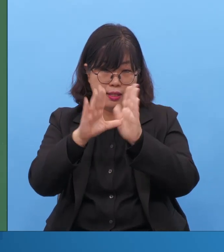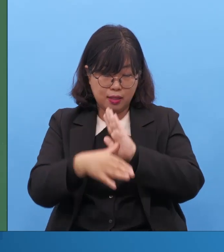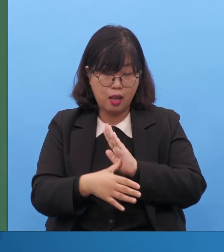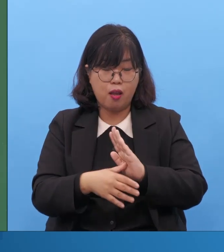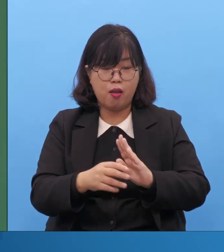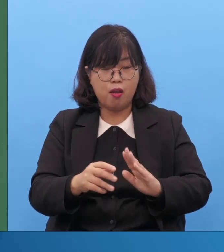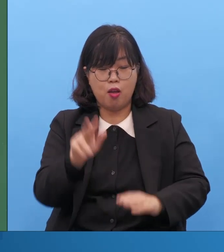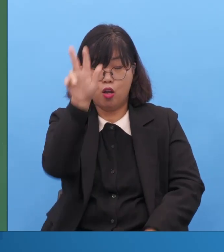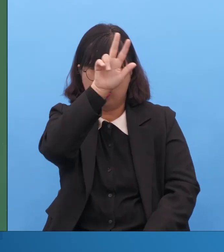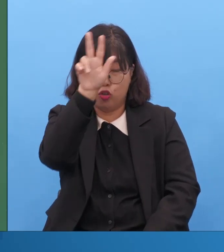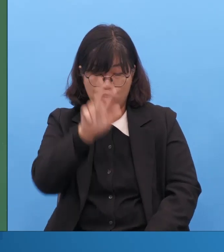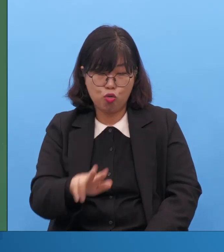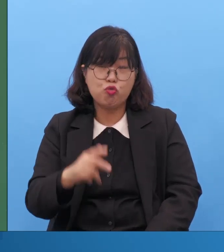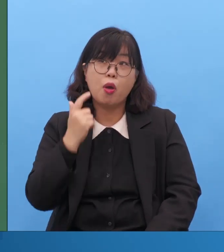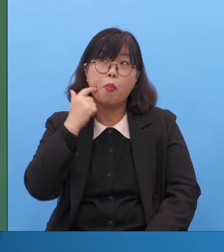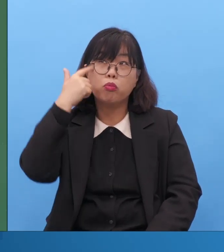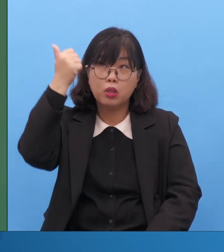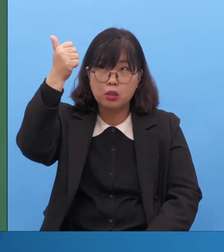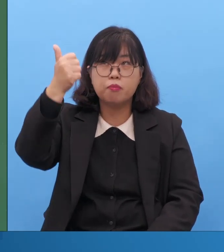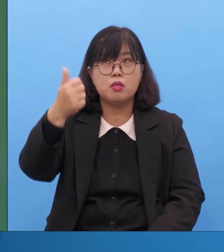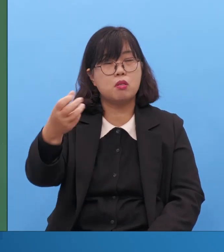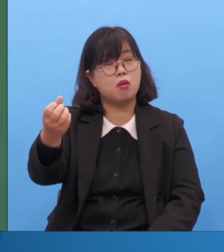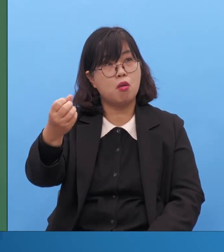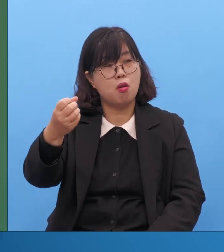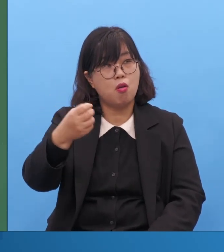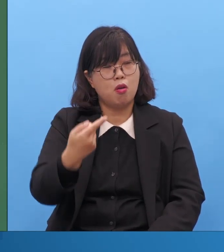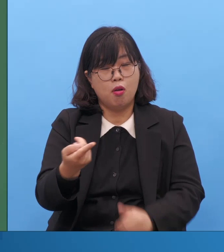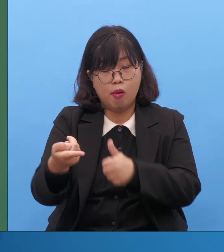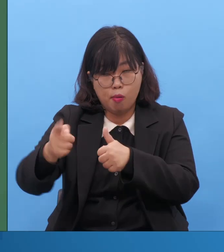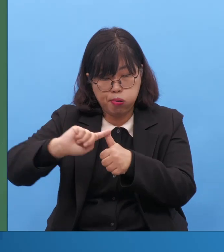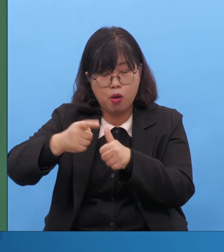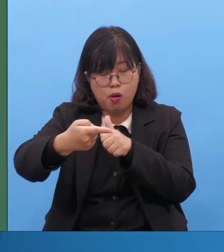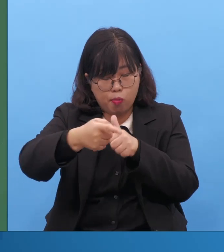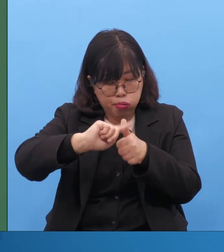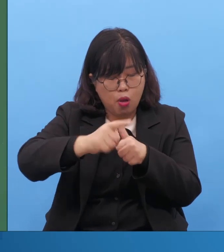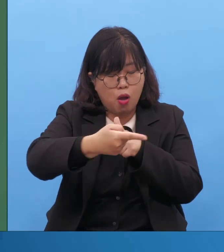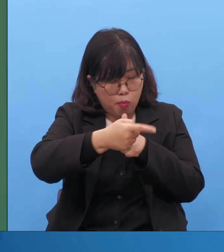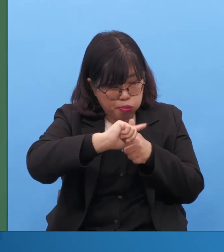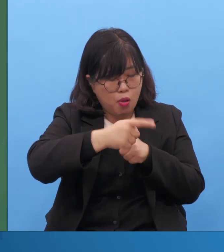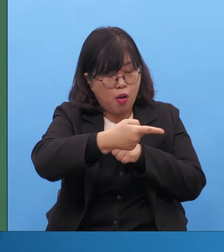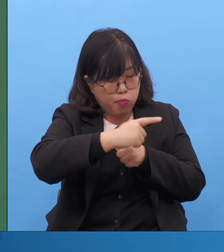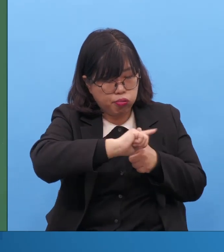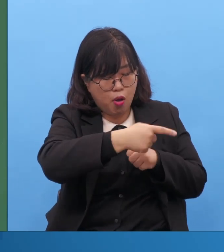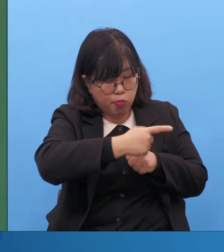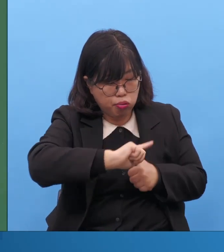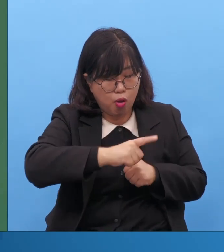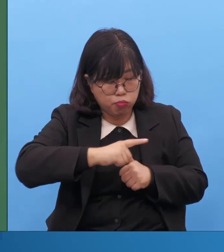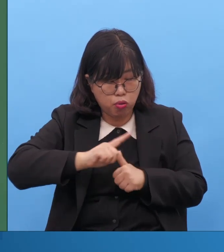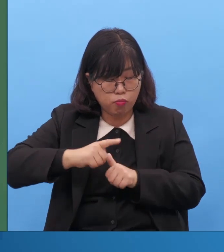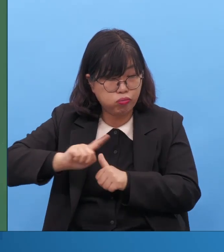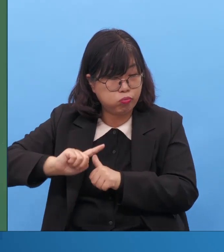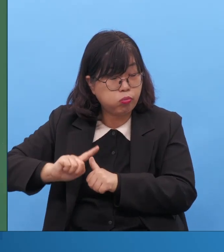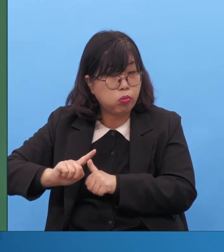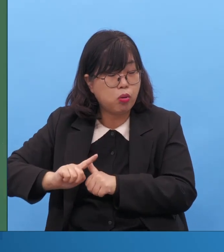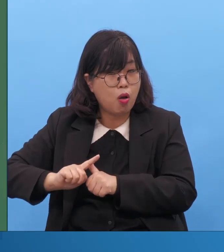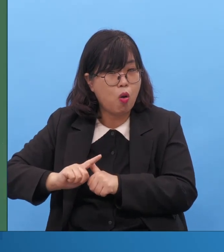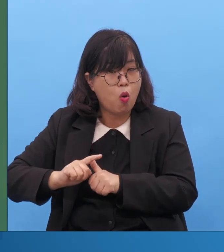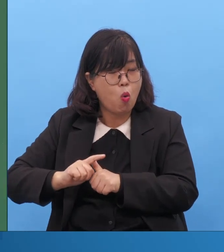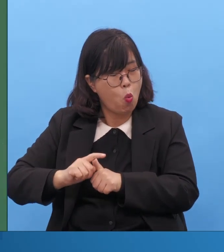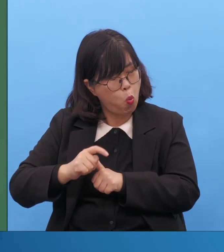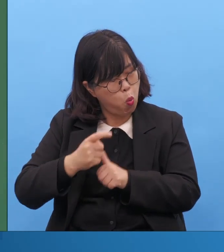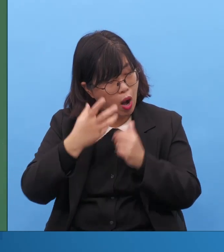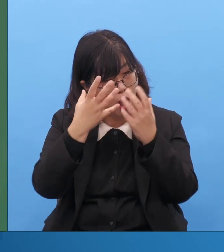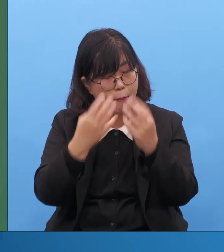잘 된 일이요. 여러분과 같이 있는 게 잘 된 일인데 내 말은 무슨 말은 거 아니니까 굉장히 괜찮은